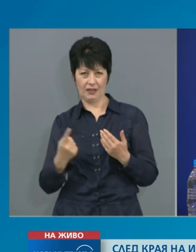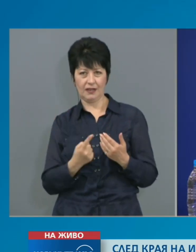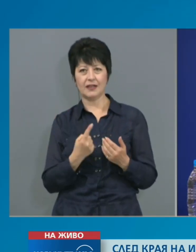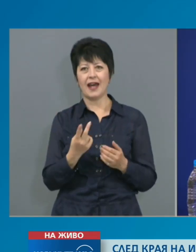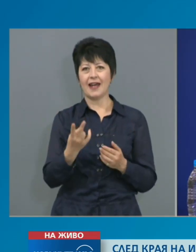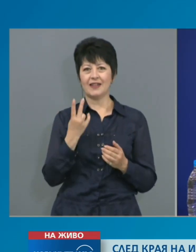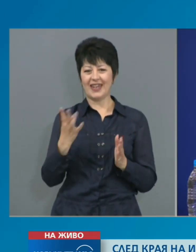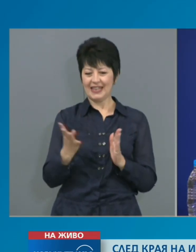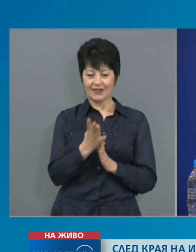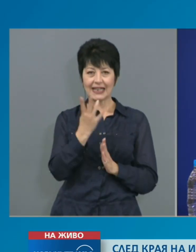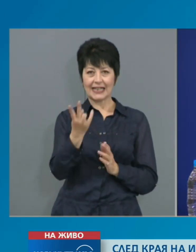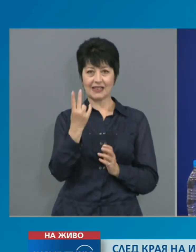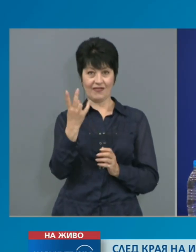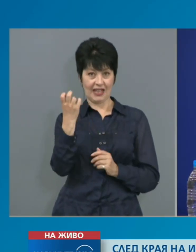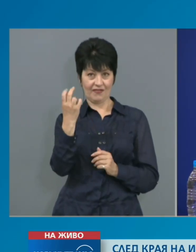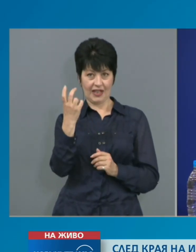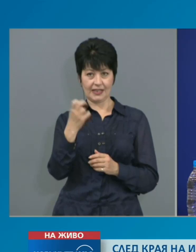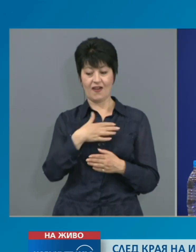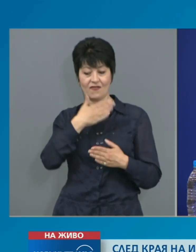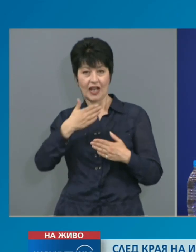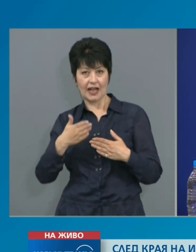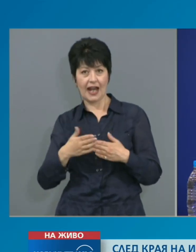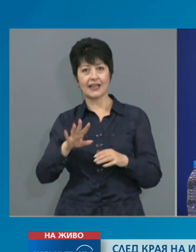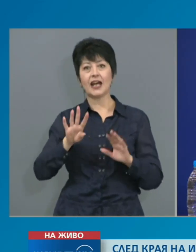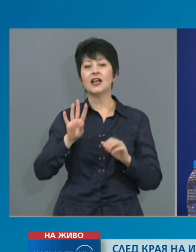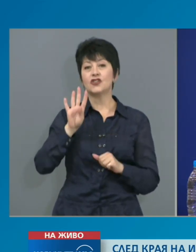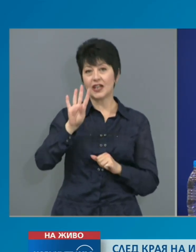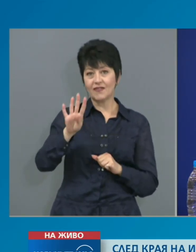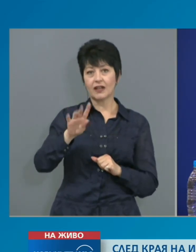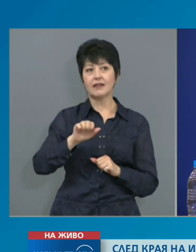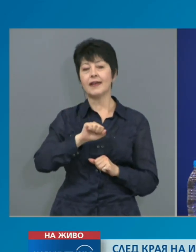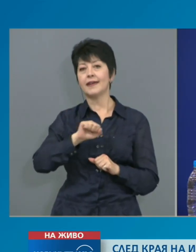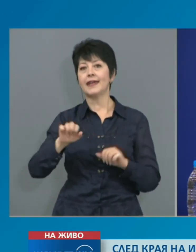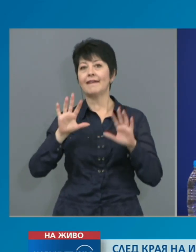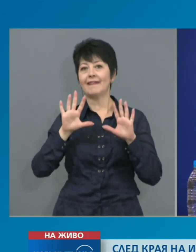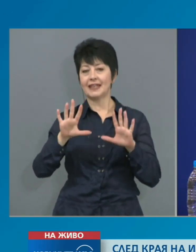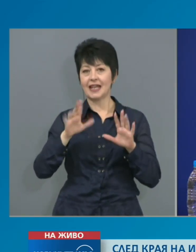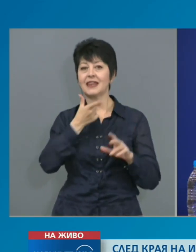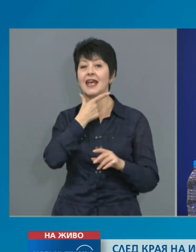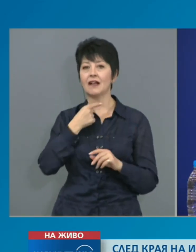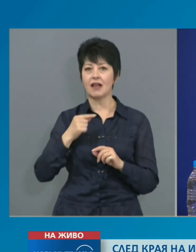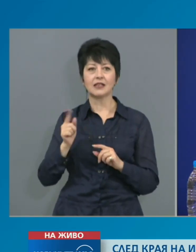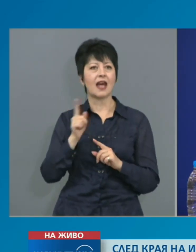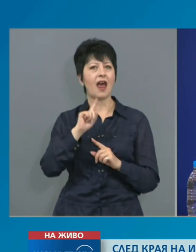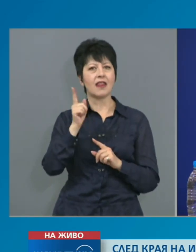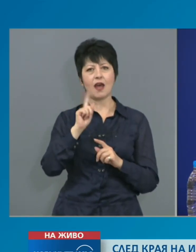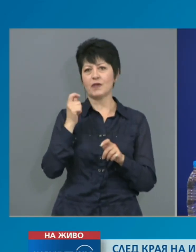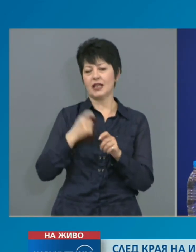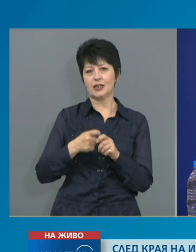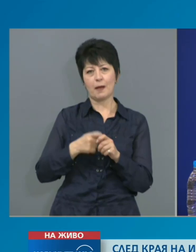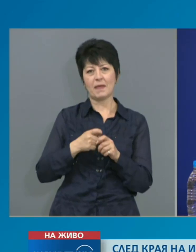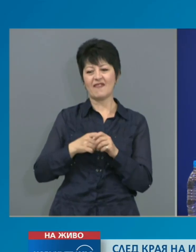година в края на 4-ти и 10-ти клас не се провежда национално въжно оценяване по член